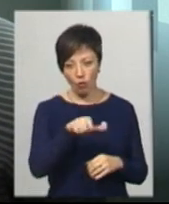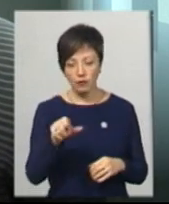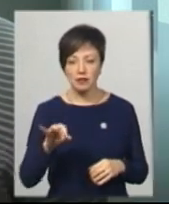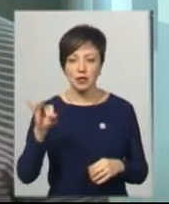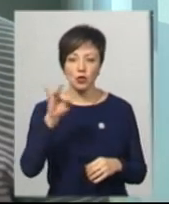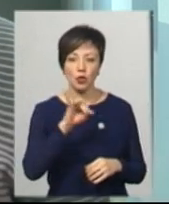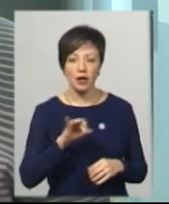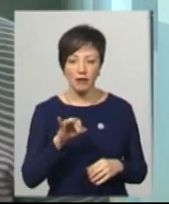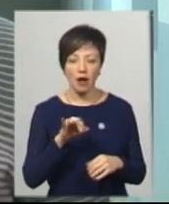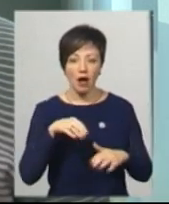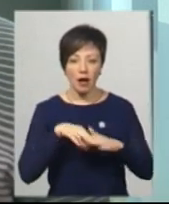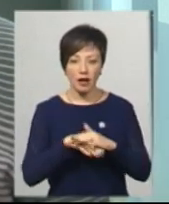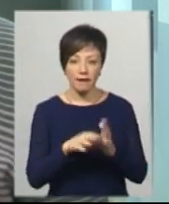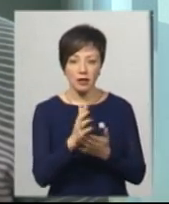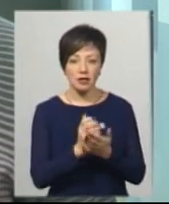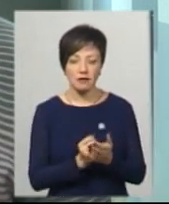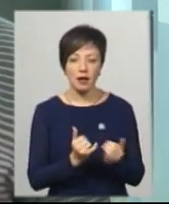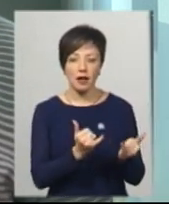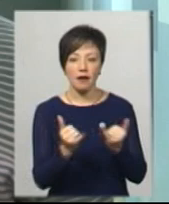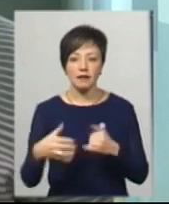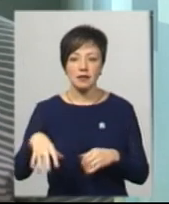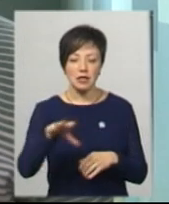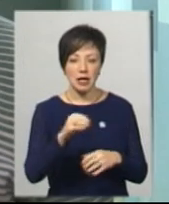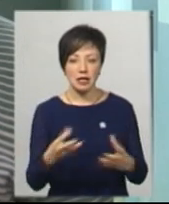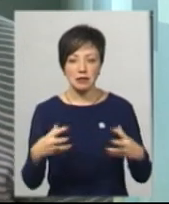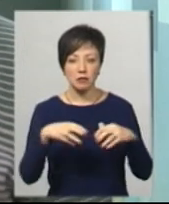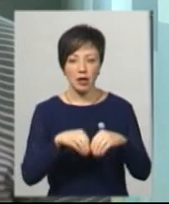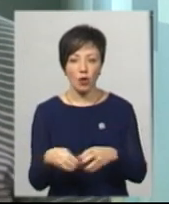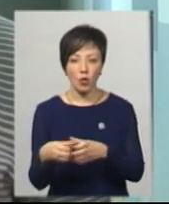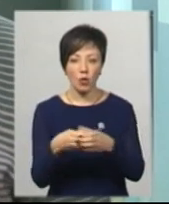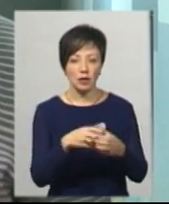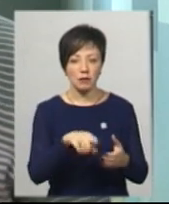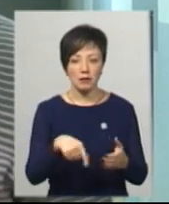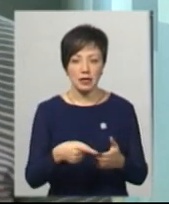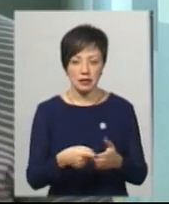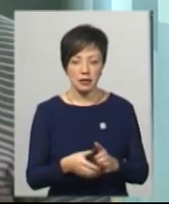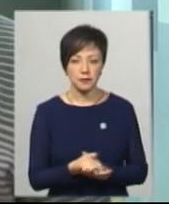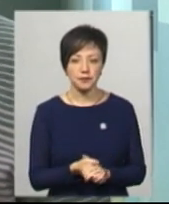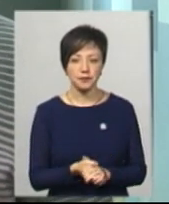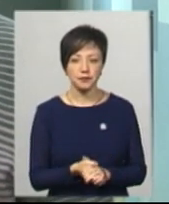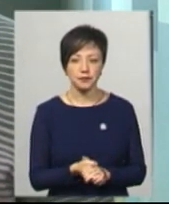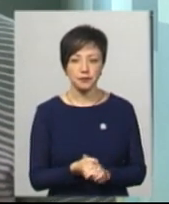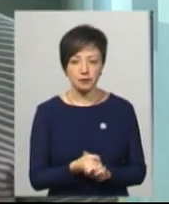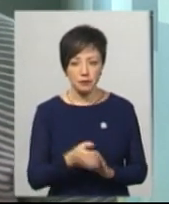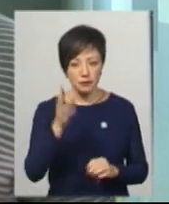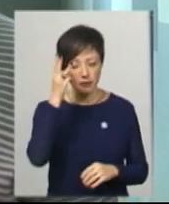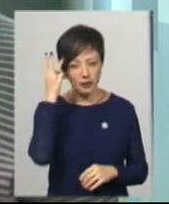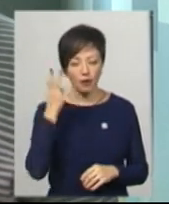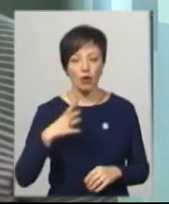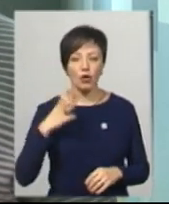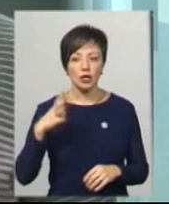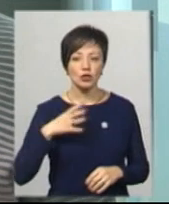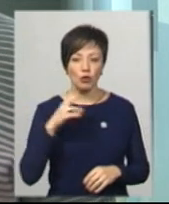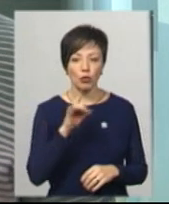істориків, архівістів, але і для всієї спільноти міста Хмельницького, колишнього